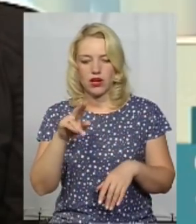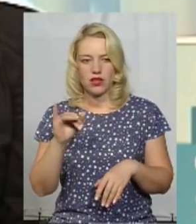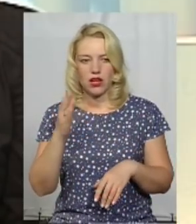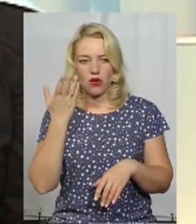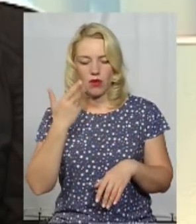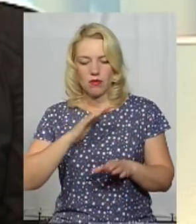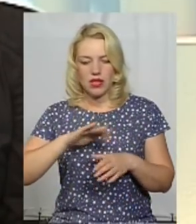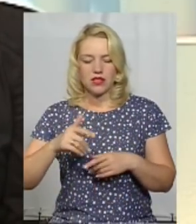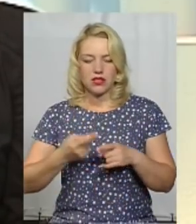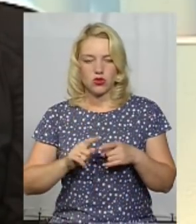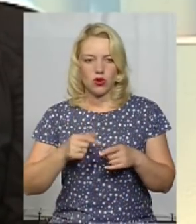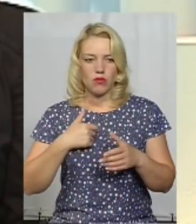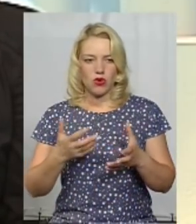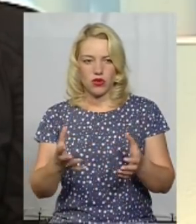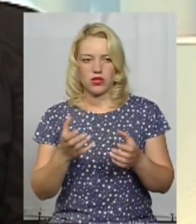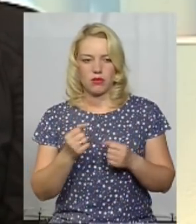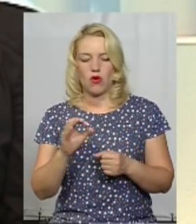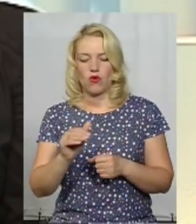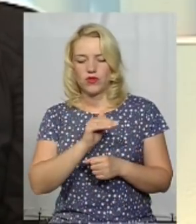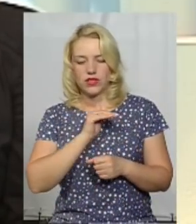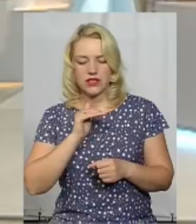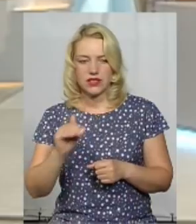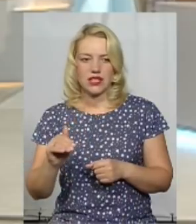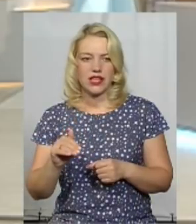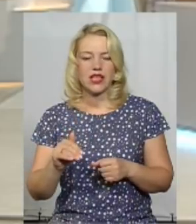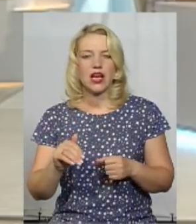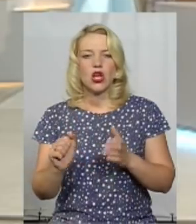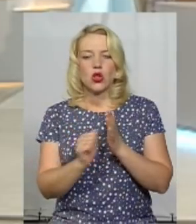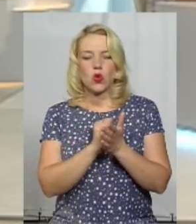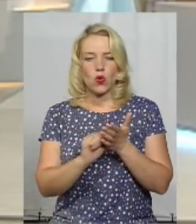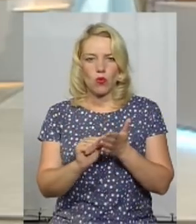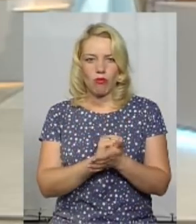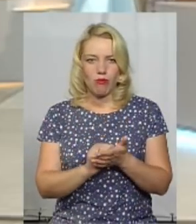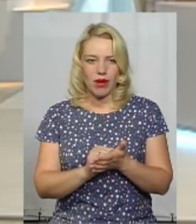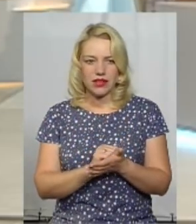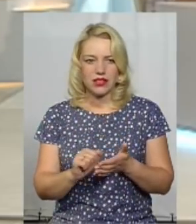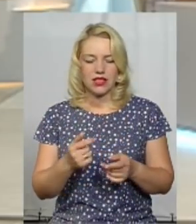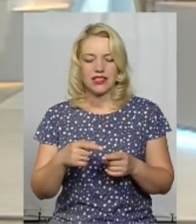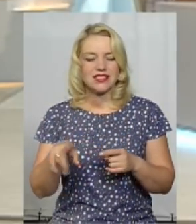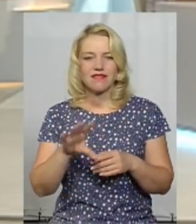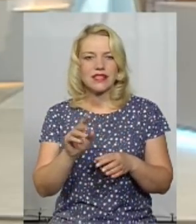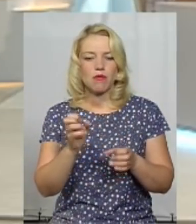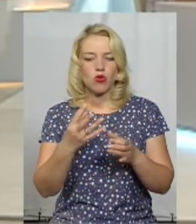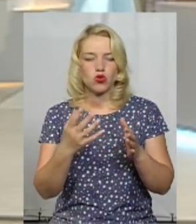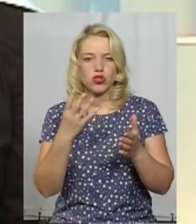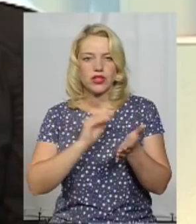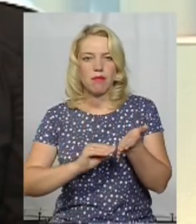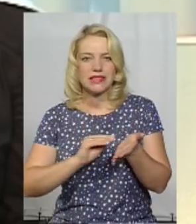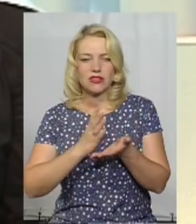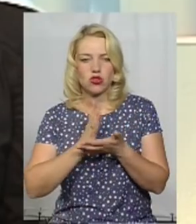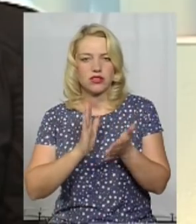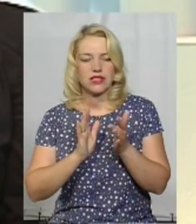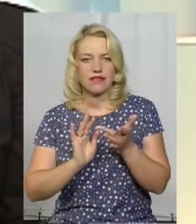офіційно отримуємо документи, вже перевірки за підписю Ви ще їх отримали? це поки ще все матеріали сайту, да? Але я